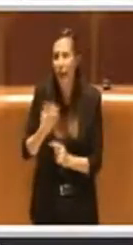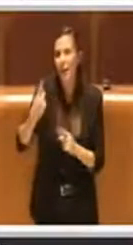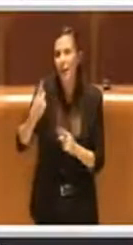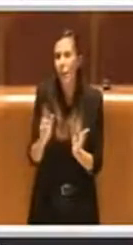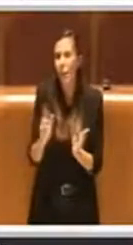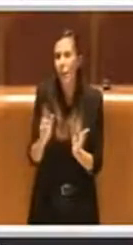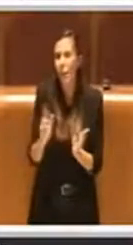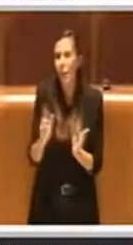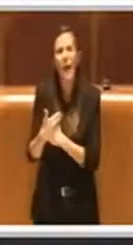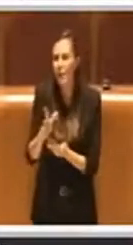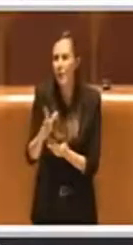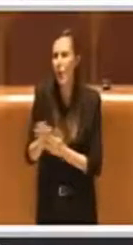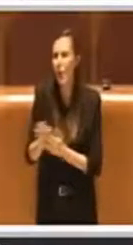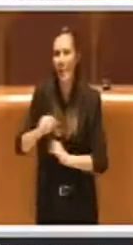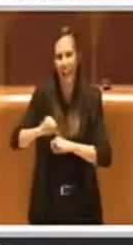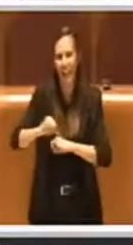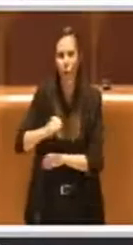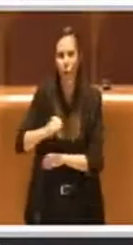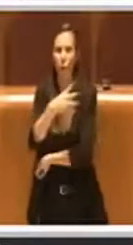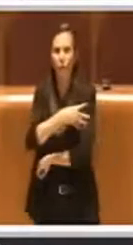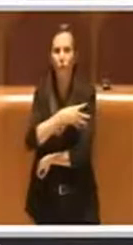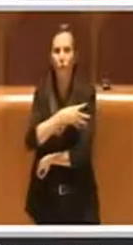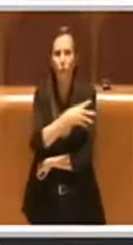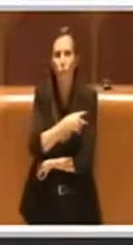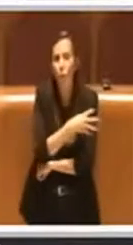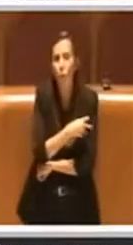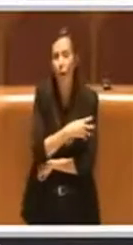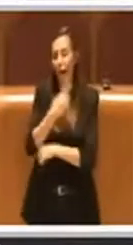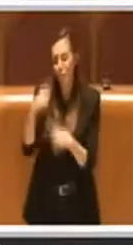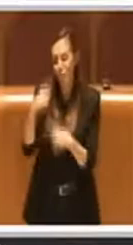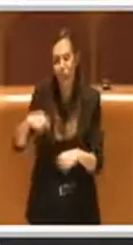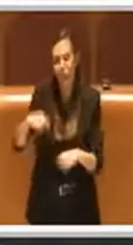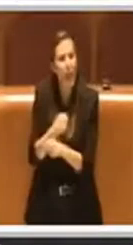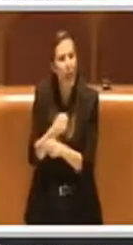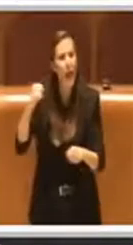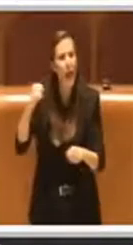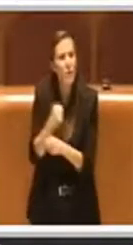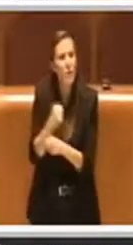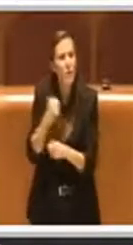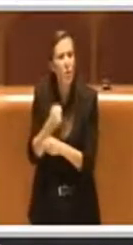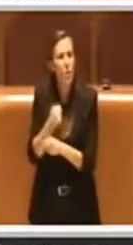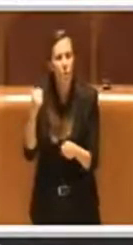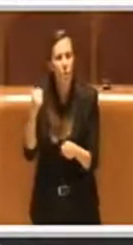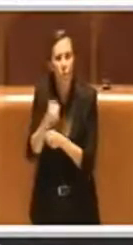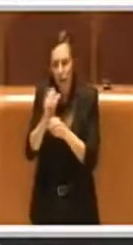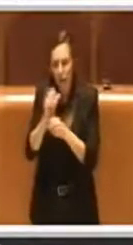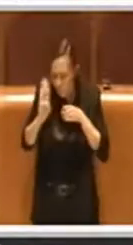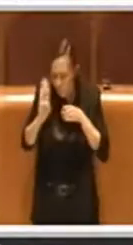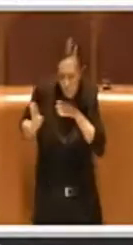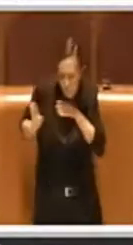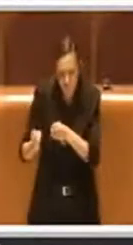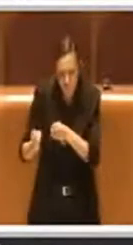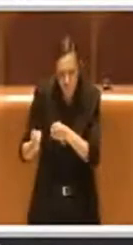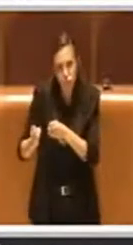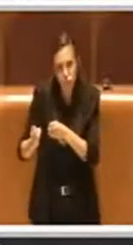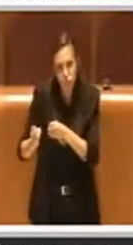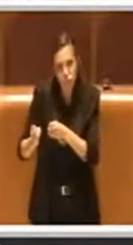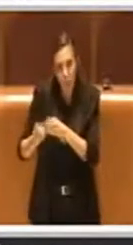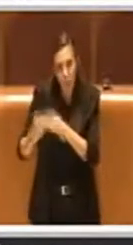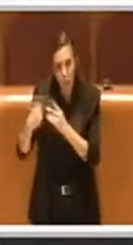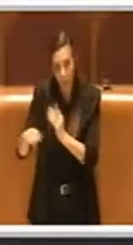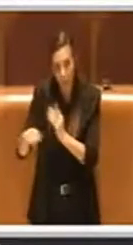dal direttore ai funzionari che come abbiamo visto hanno lavorato intensamente alla redazione e ad arrivare a